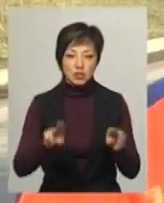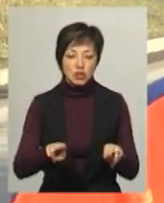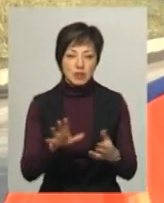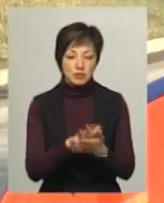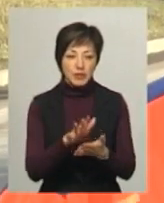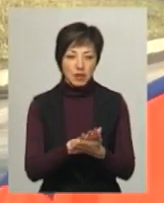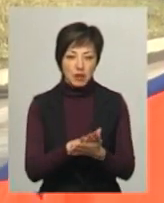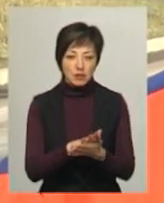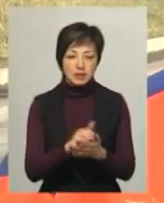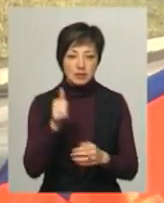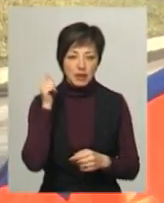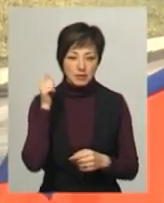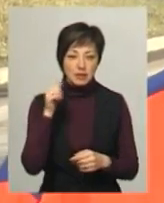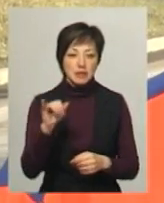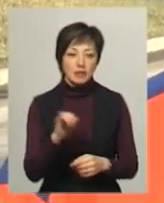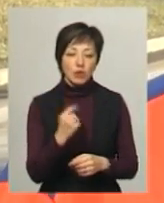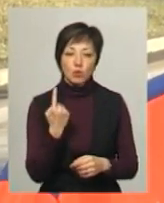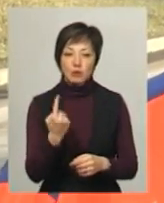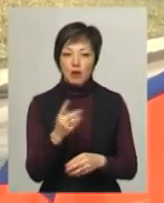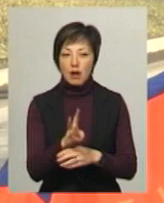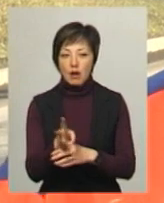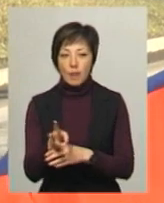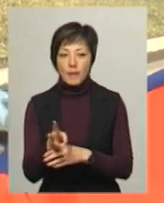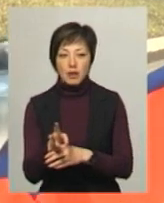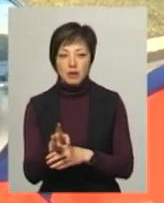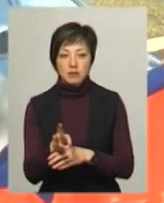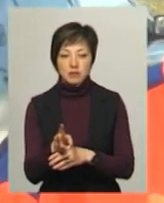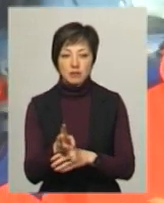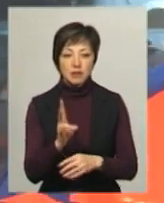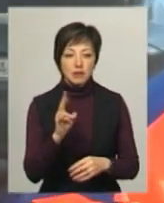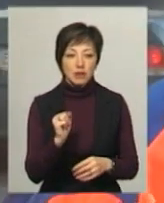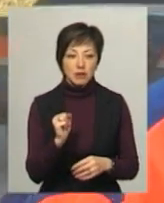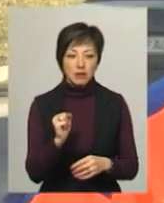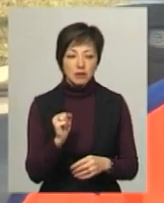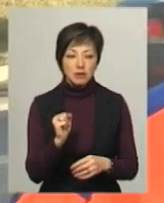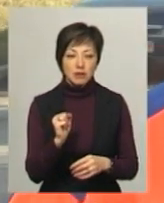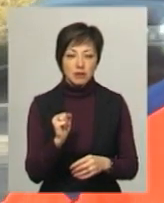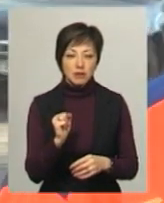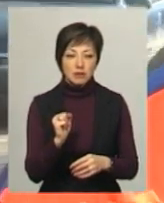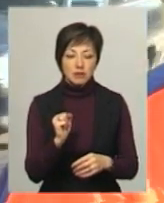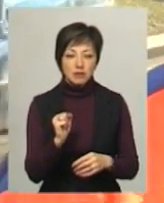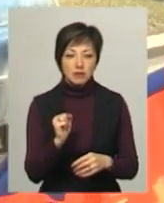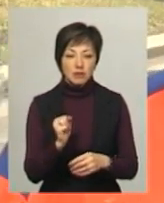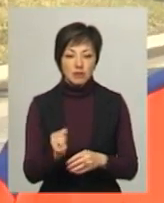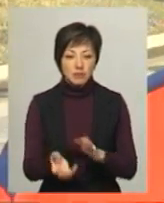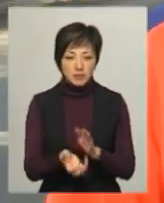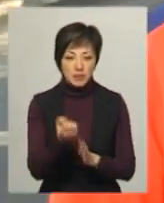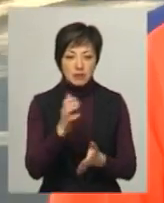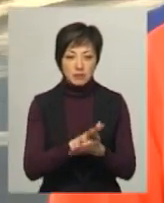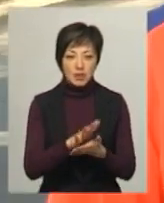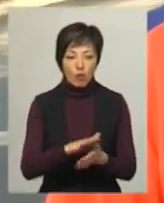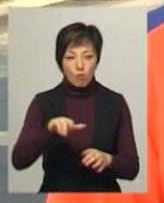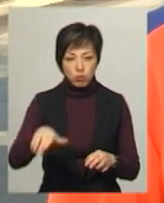сміття ззаді, і одна камера, де тягне сміття в бункер.